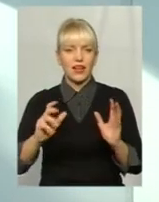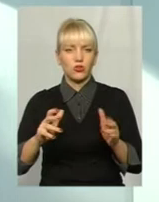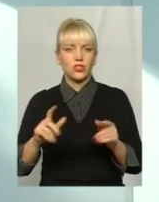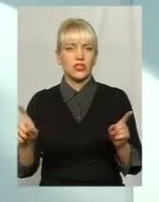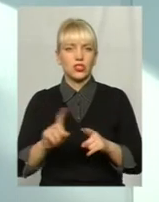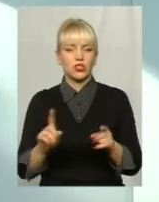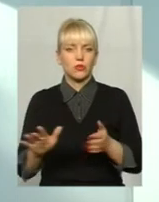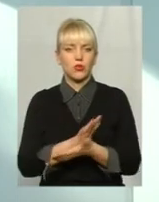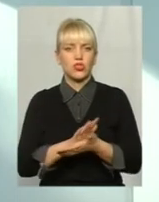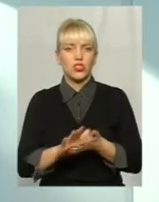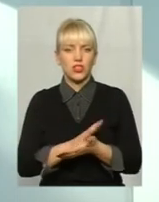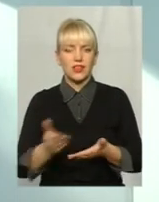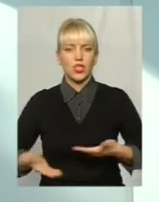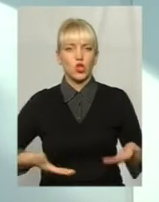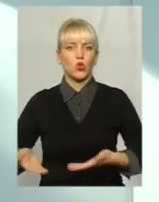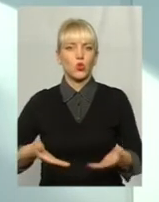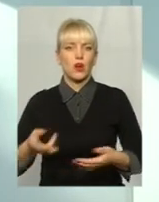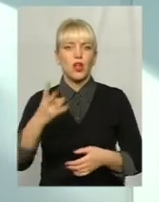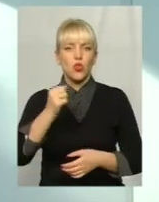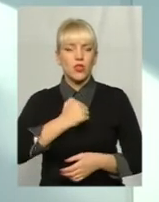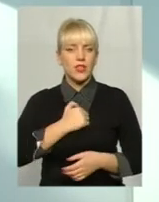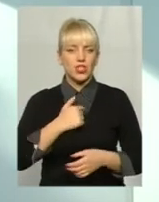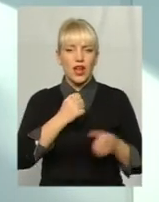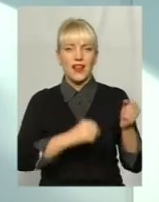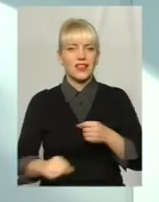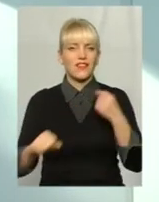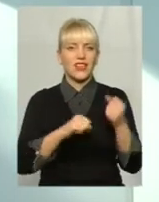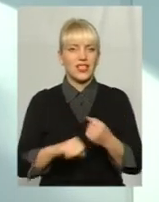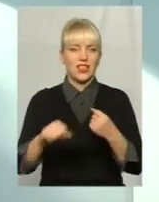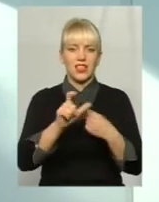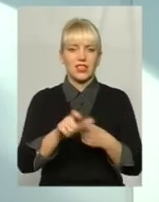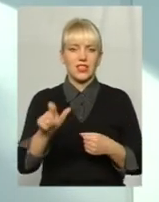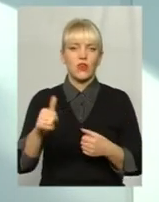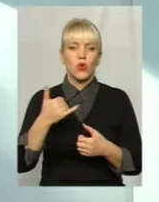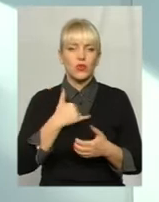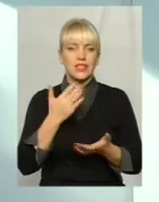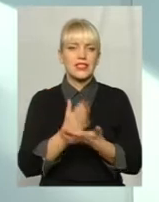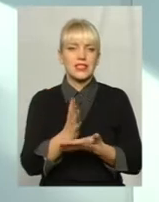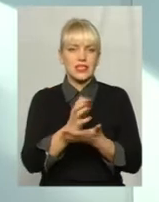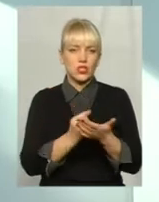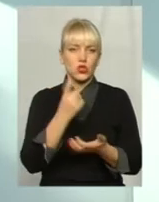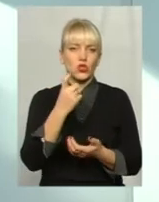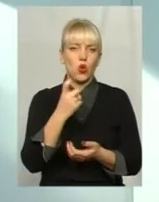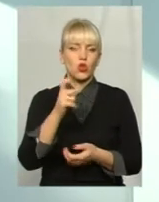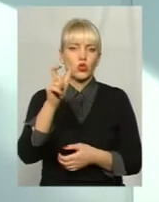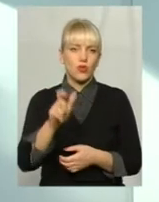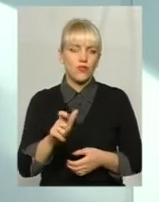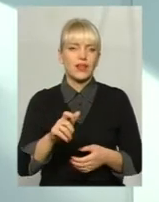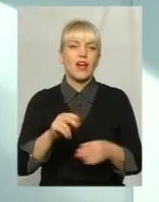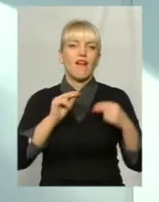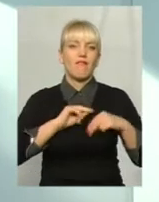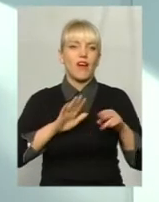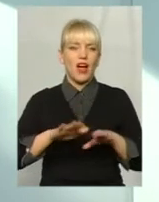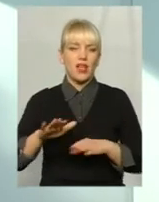розчищати тротуари. Тому що, на жаль, двірників, у нас більше 100 чоловік вакансій є, а в зв'язку з тим, що в цьому році ще